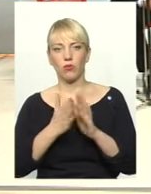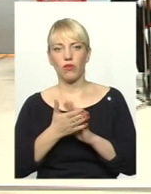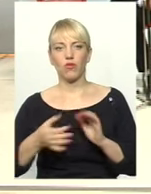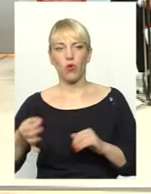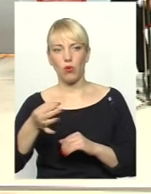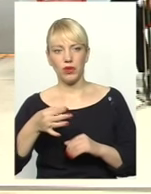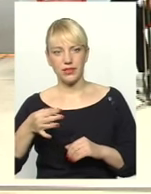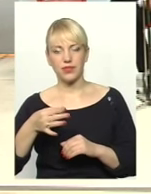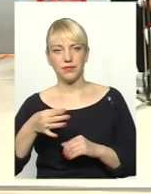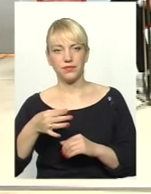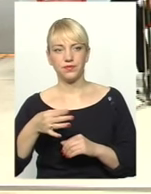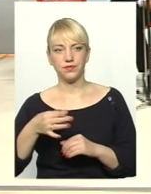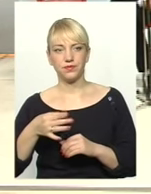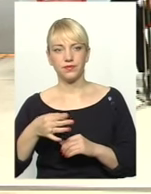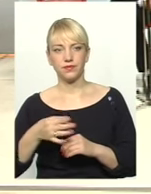області